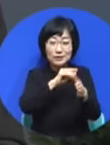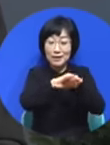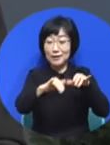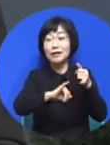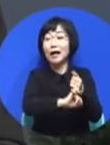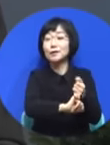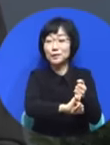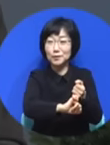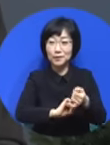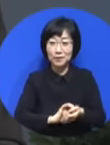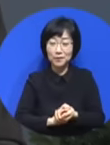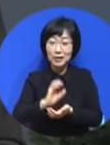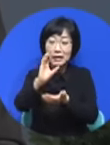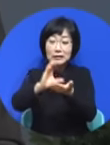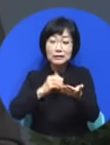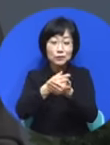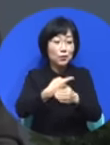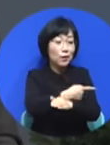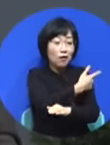그 외에 가져오면 안 돼요.